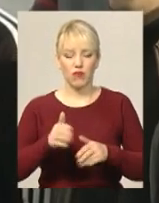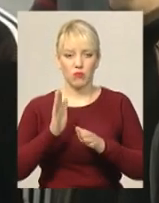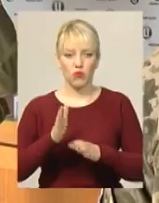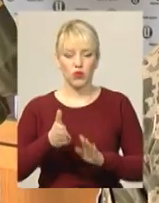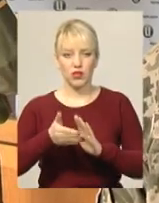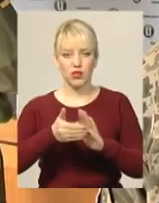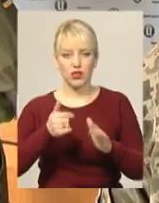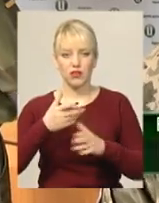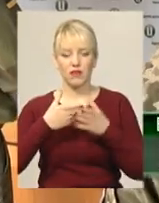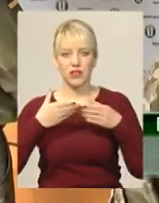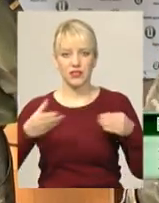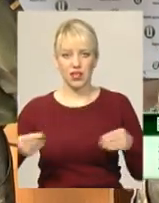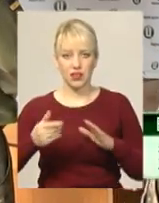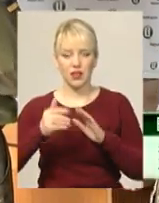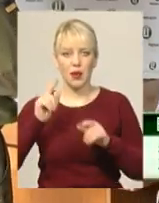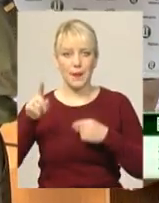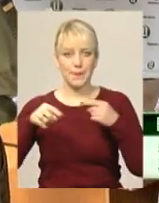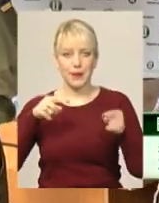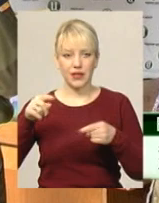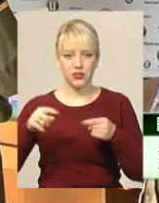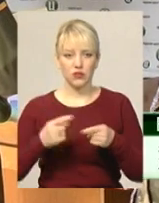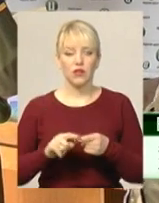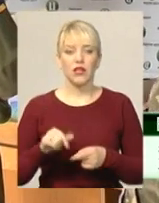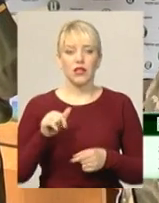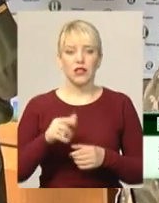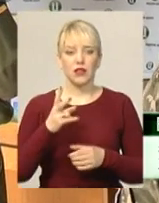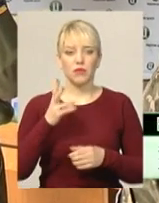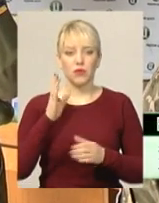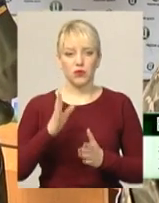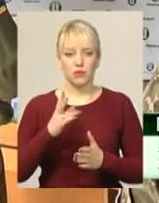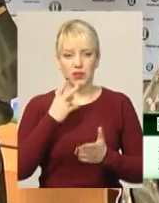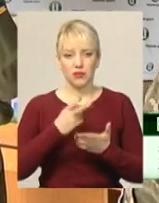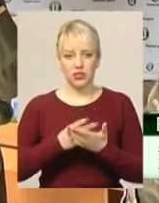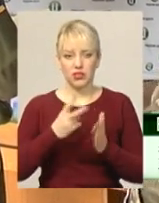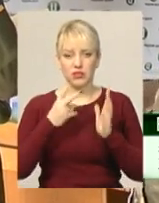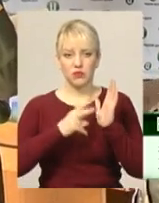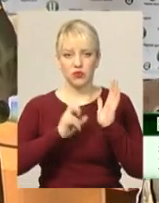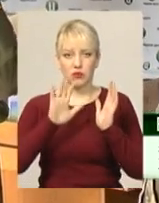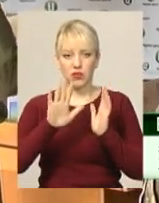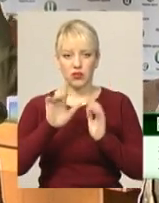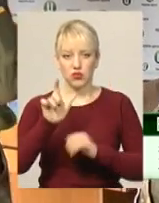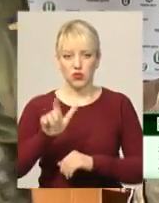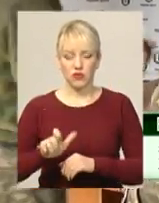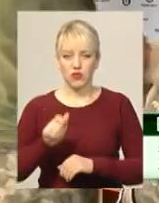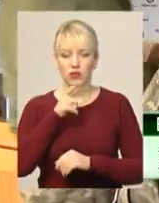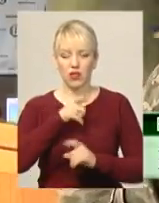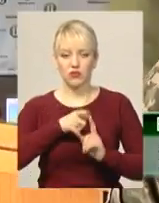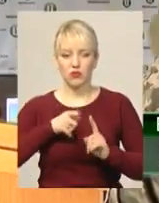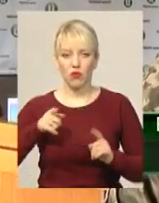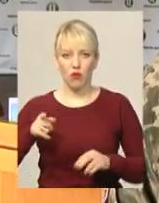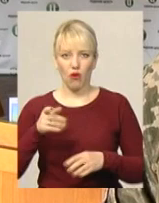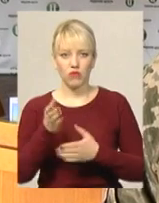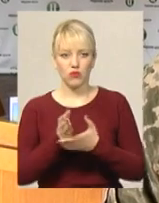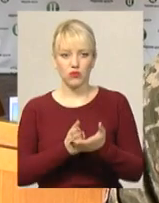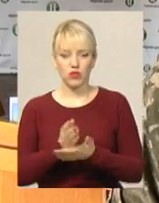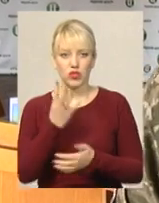весни. На весняний призвод 2018 року в Хмельницькій області передбачається 705 чоловік на строкову військову службу. Із них